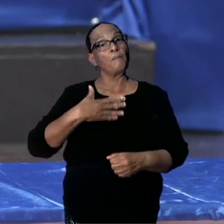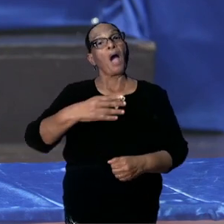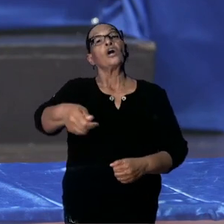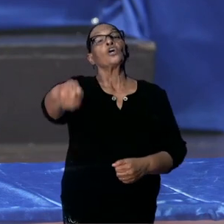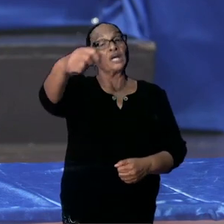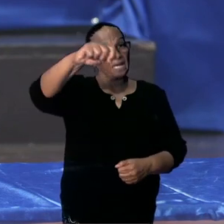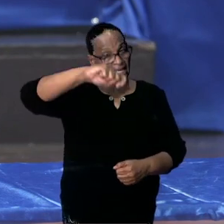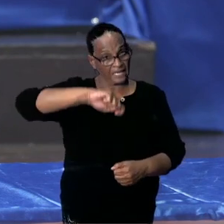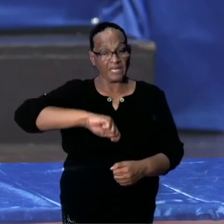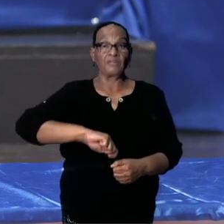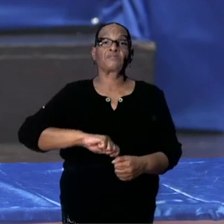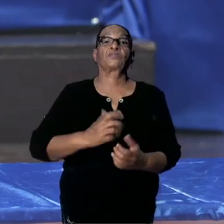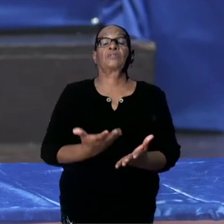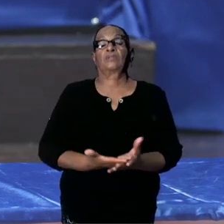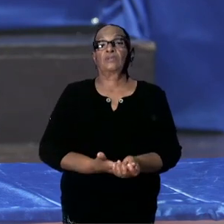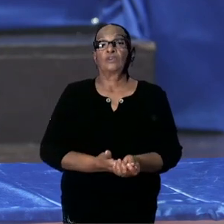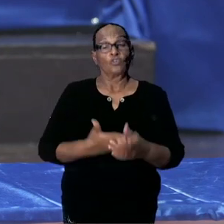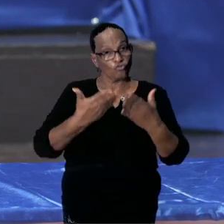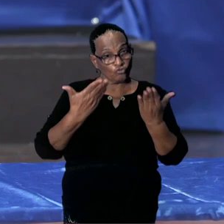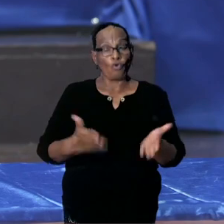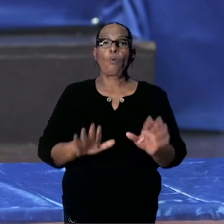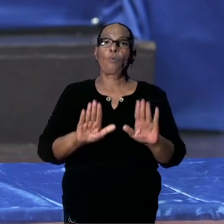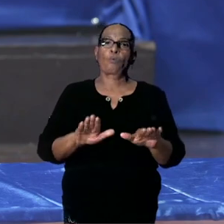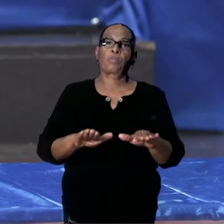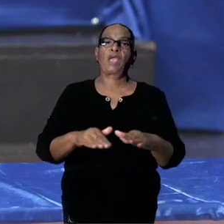Afhalen blijft nog steeds mogelijk.